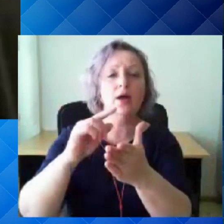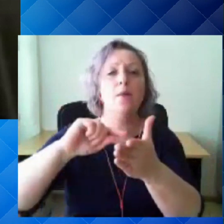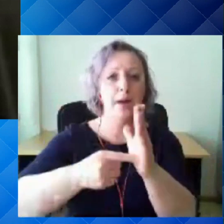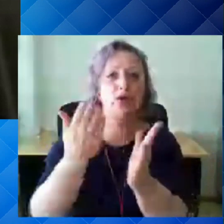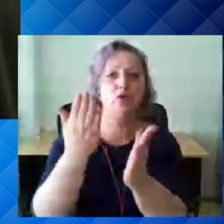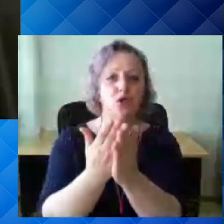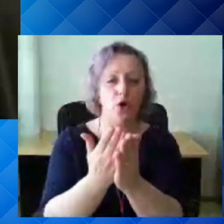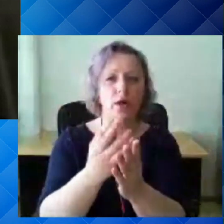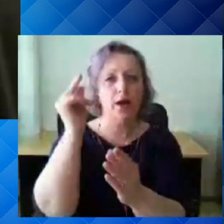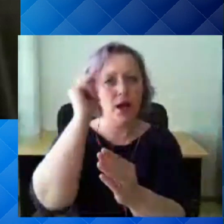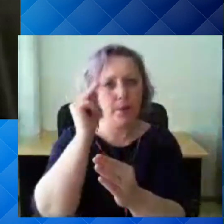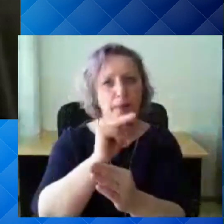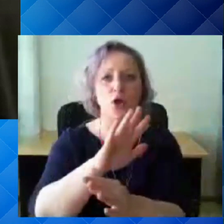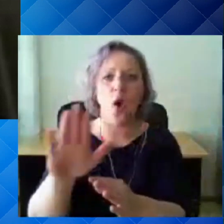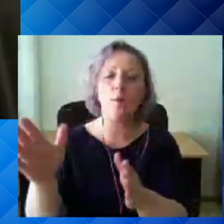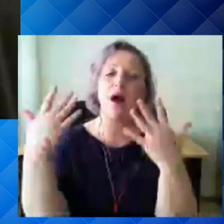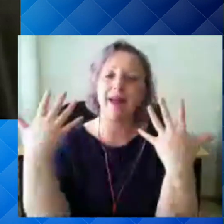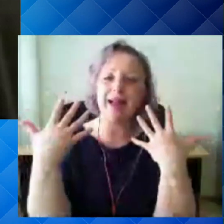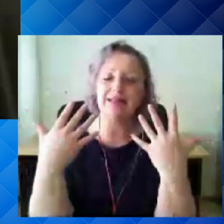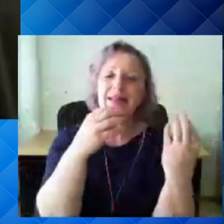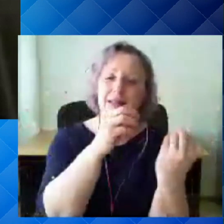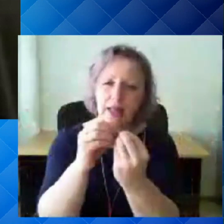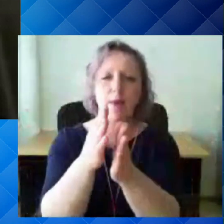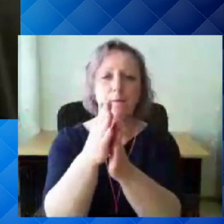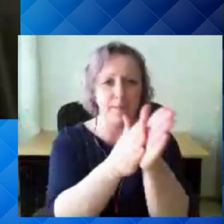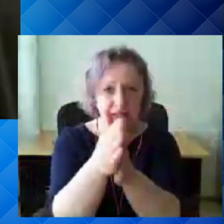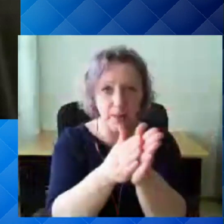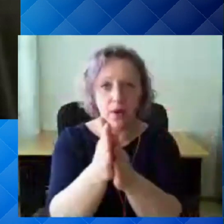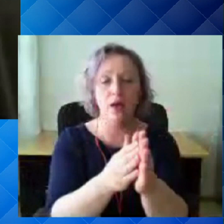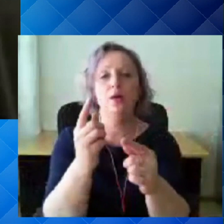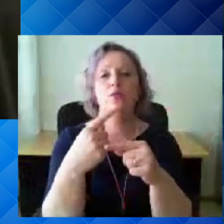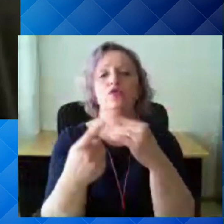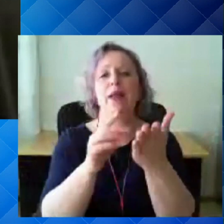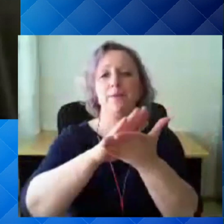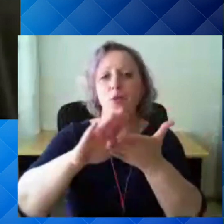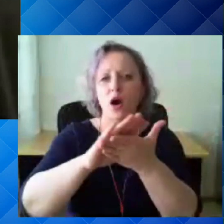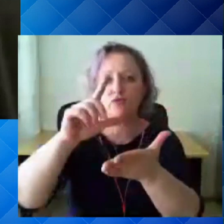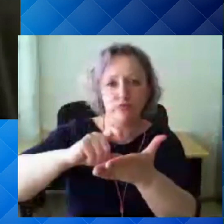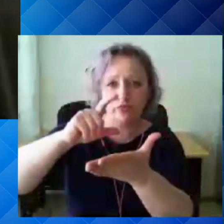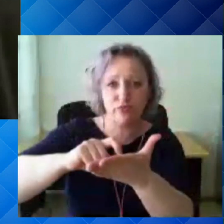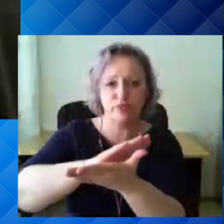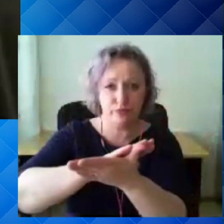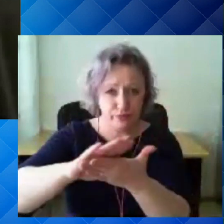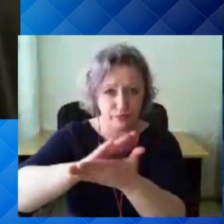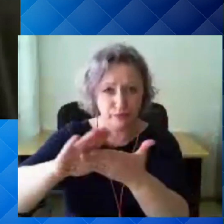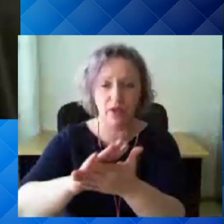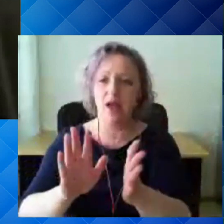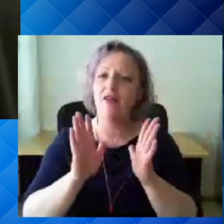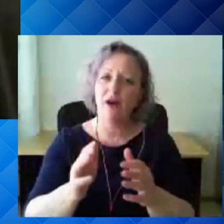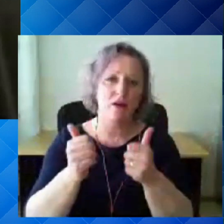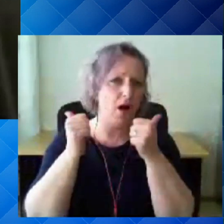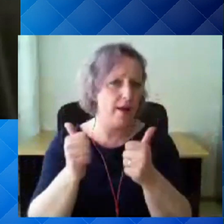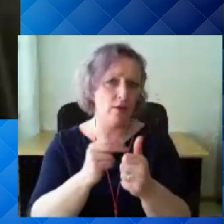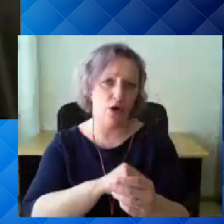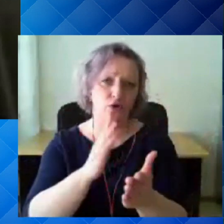tihemini pesema, kasutama desinfitseerivaid vahendeid. See on väga tõhus meede ka näiteks